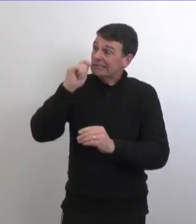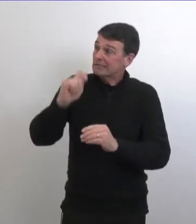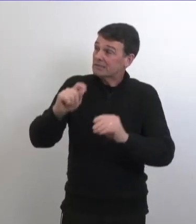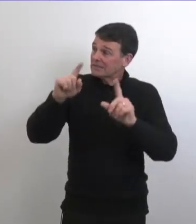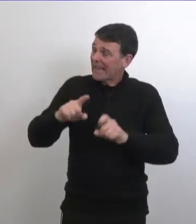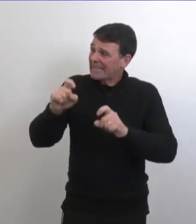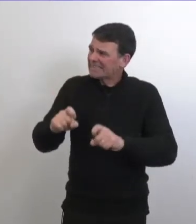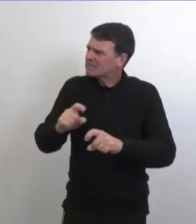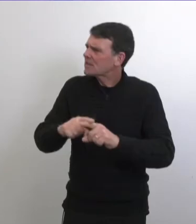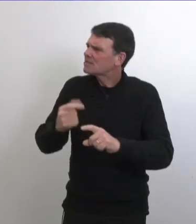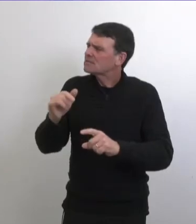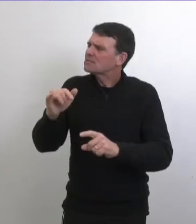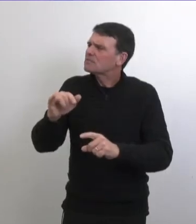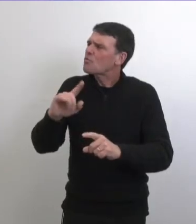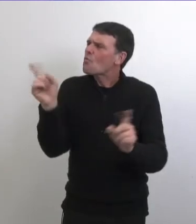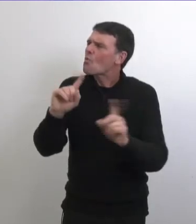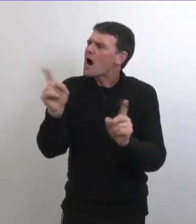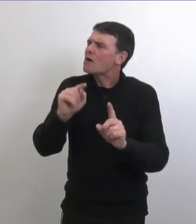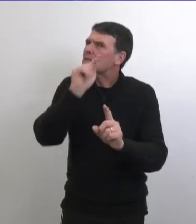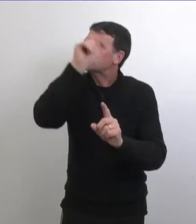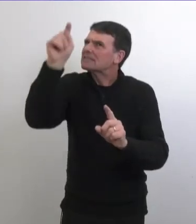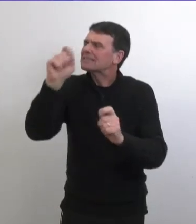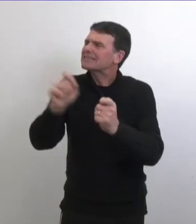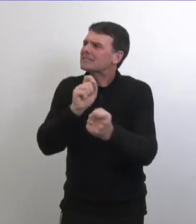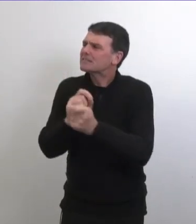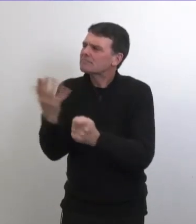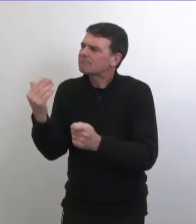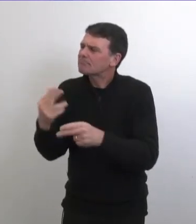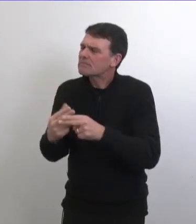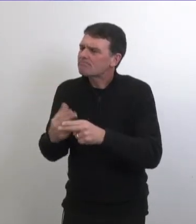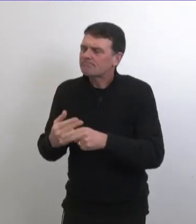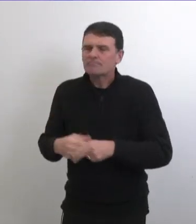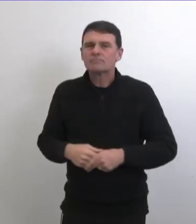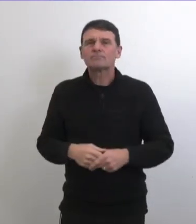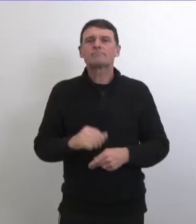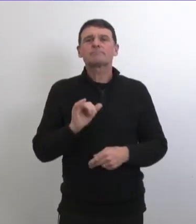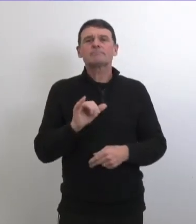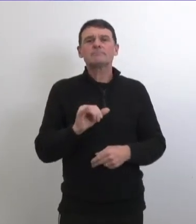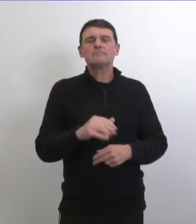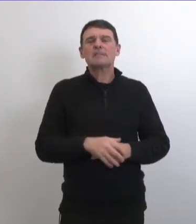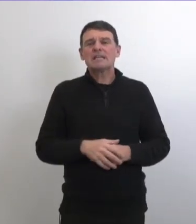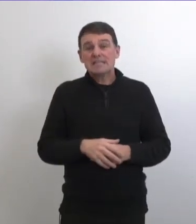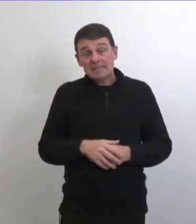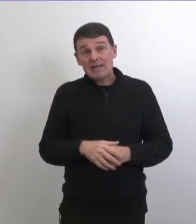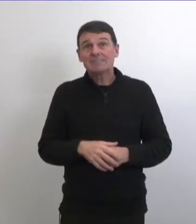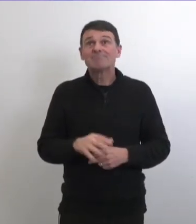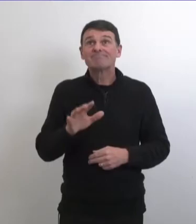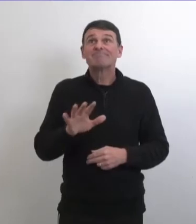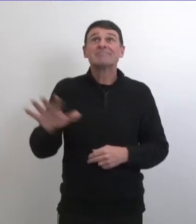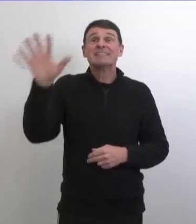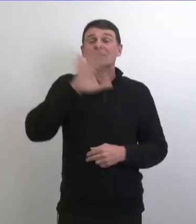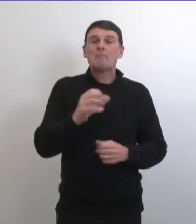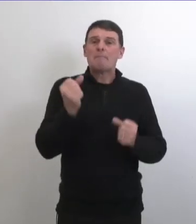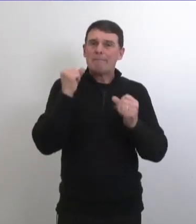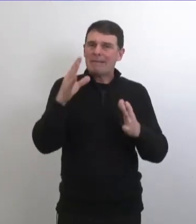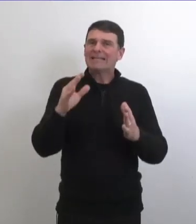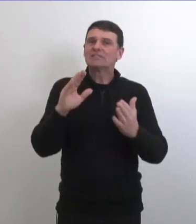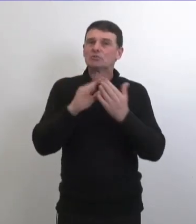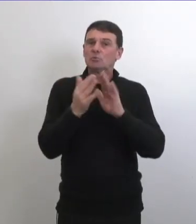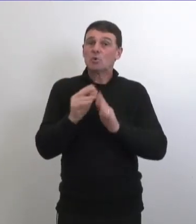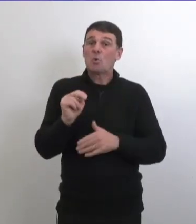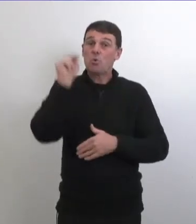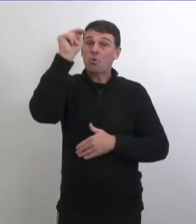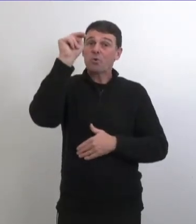alors il y avait beaucoup de cas aujourd'hui est que c'est parce qu'il ya eu du dépistage ciblé dans des communautés et si oui quelle communauté il y a beaucoup de